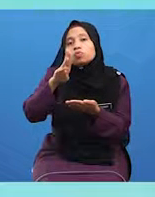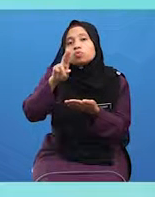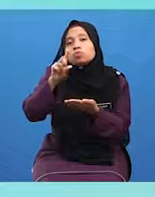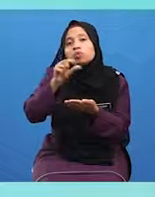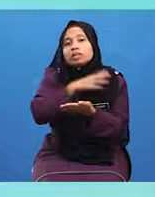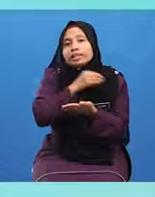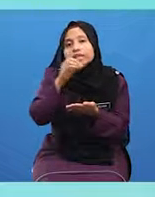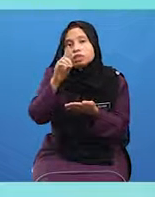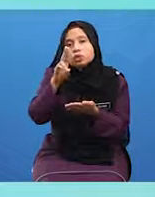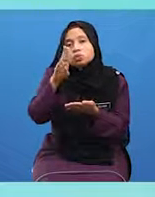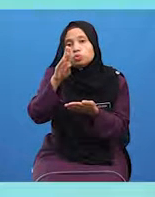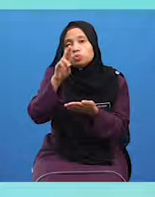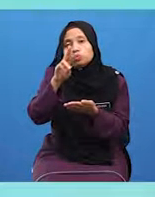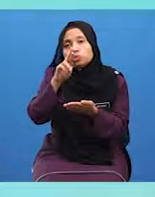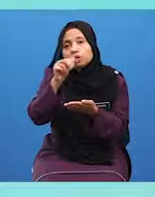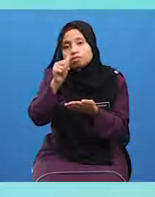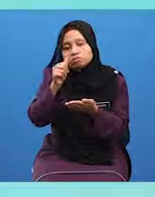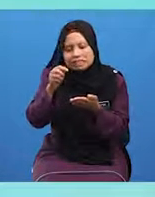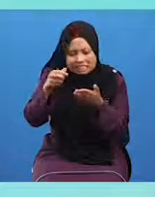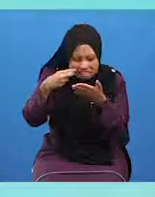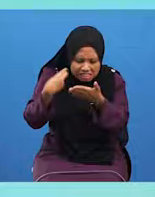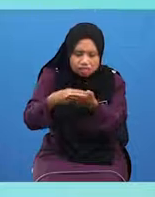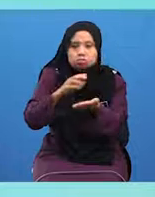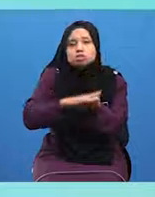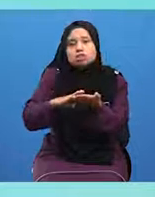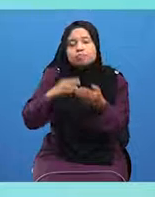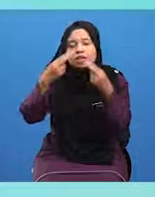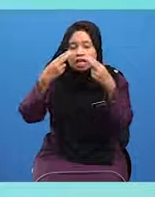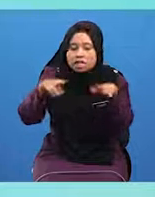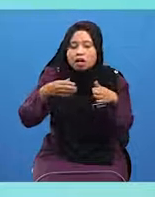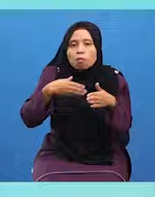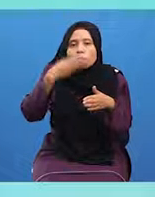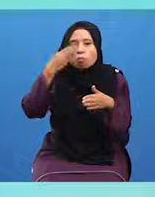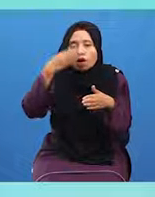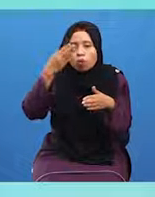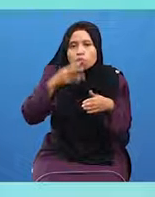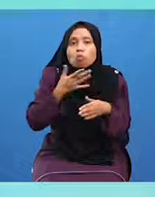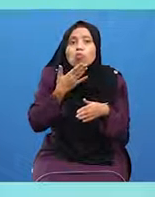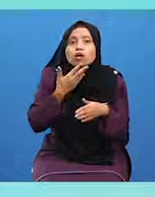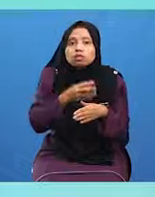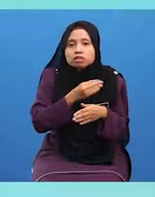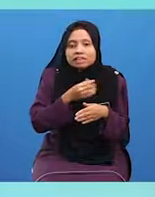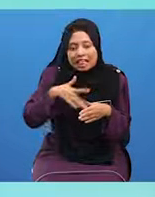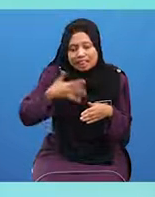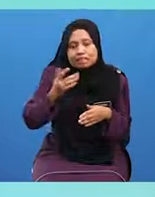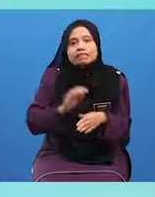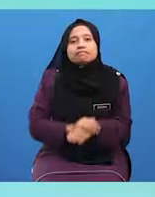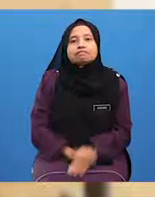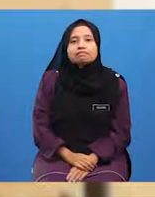dubol Sehingga bersih Iaitu Hilang bau Warna Dan rasa